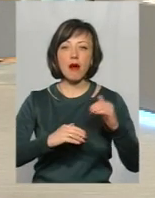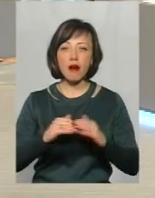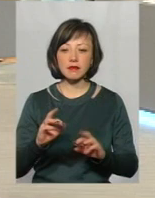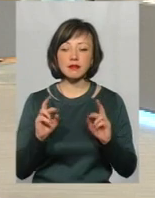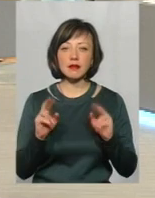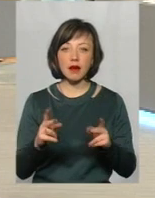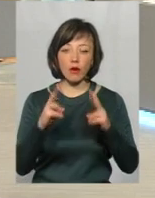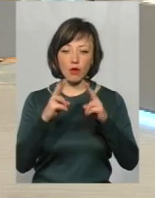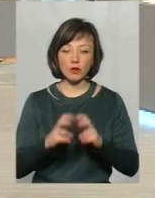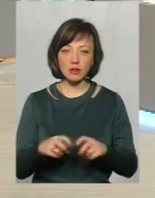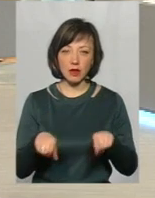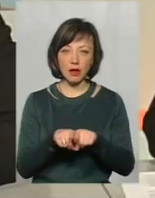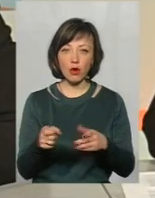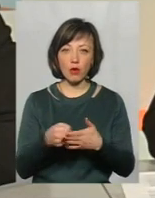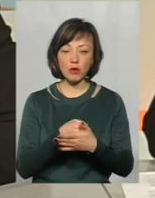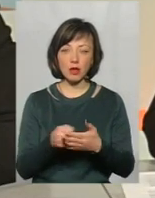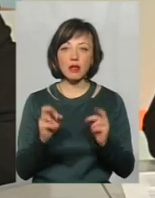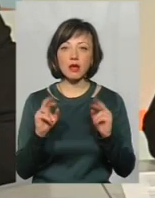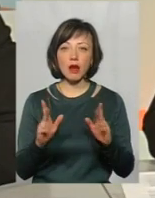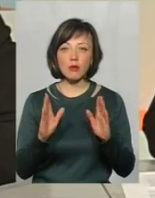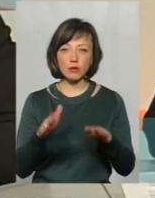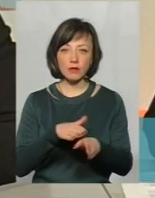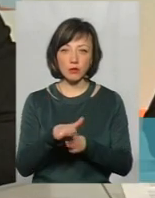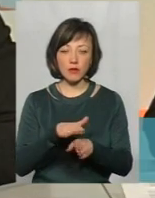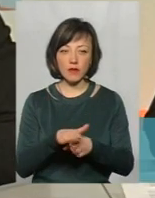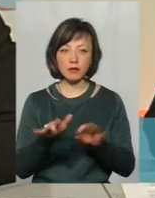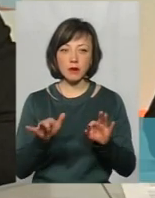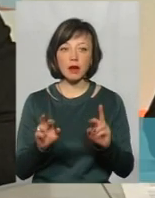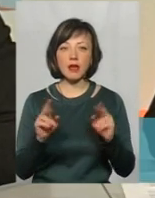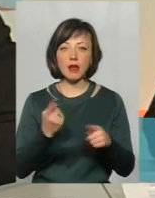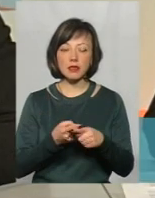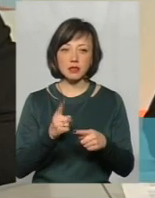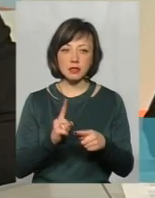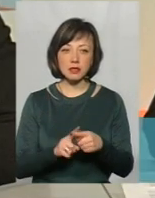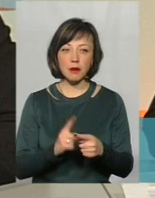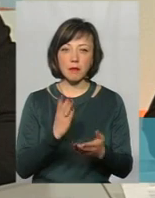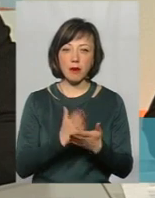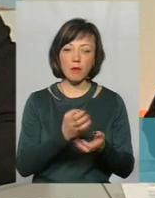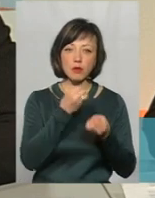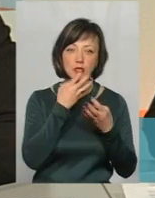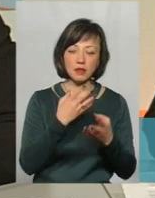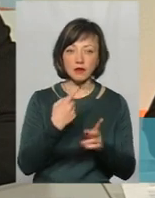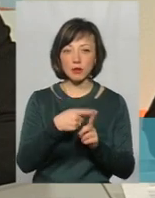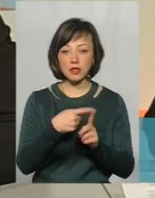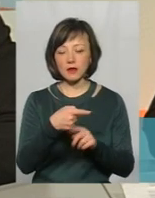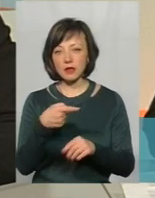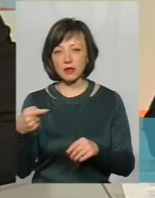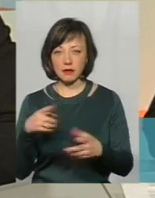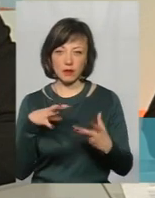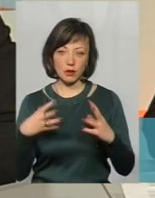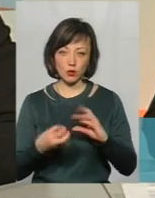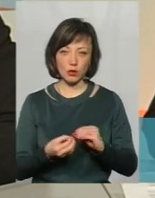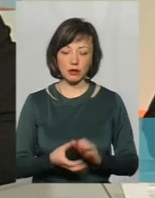розгляду таких клепетань, як будуть відбуватися справи, наскільки то має позитивний результат на досудове слідство або ж